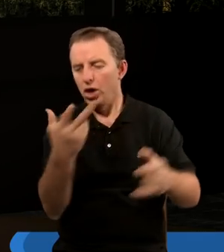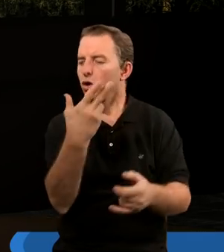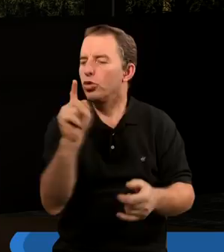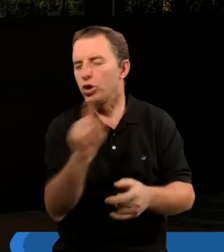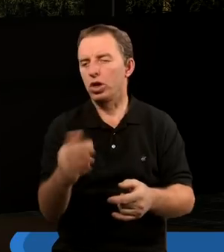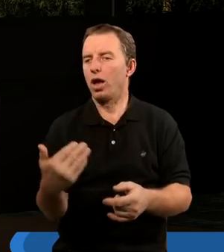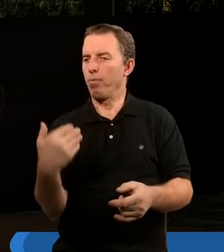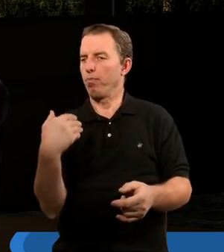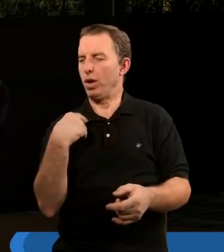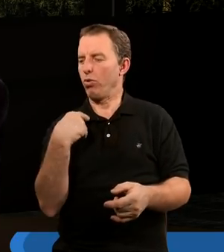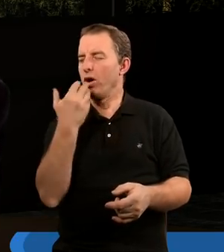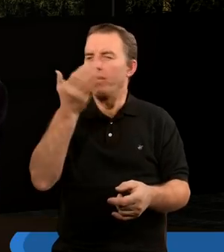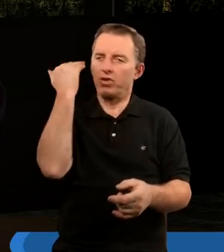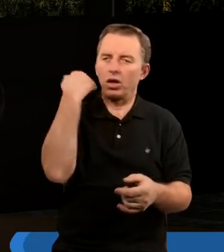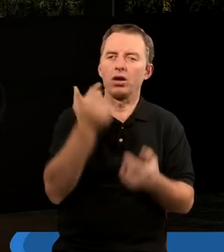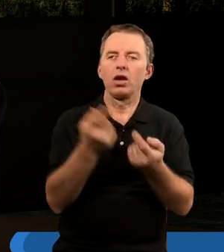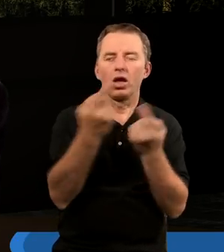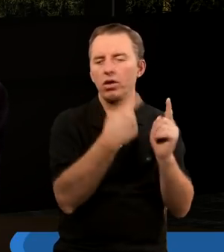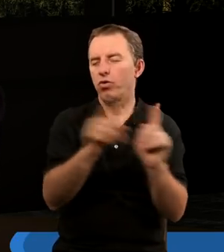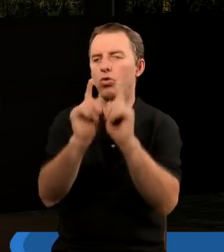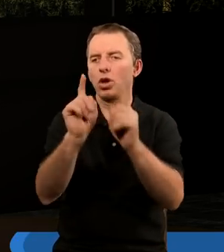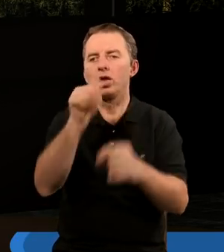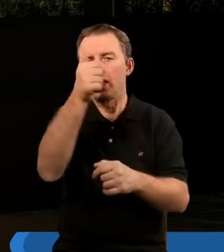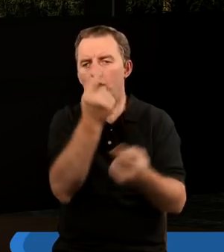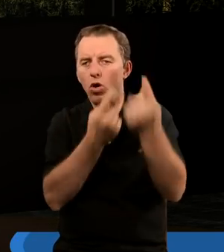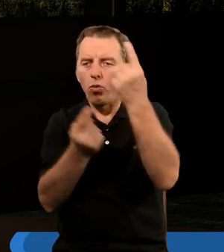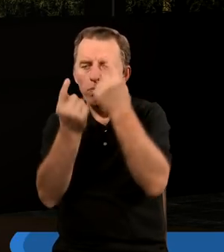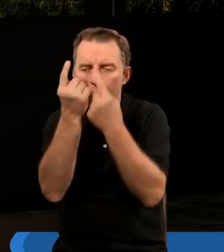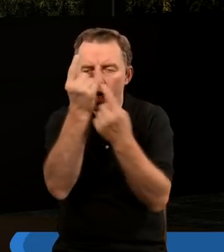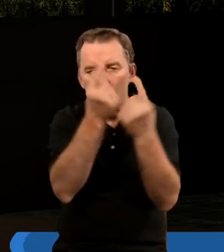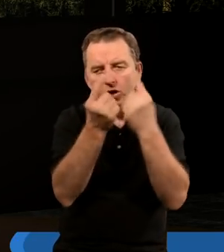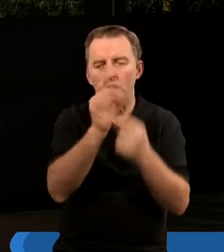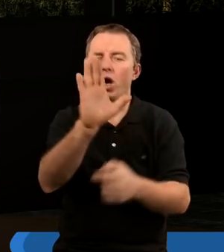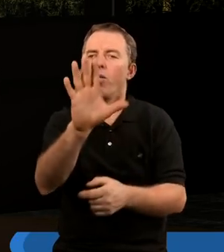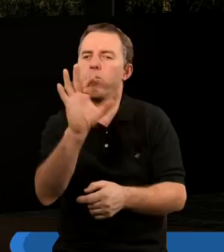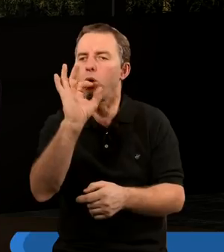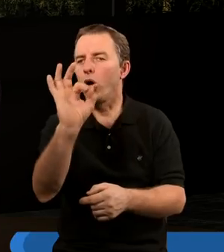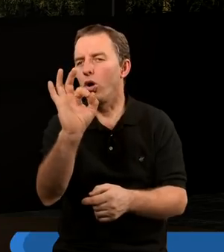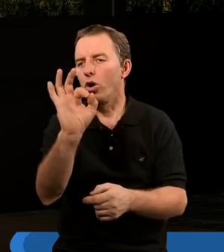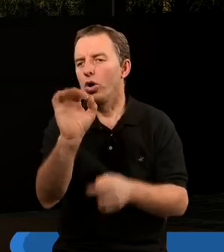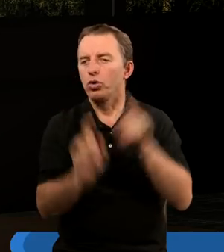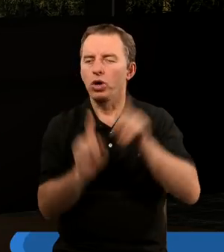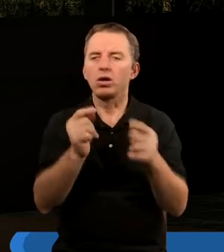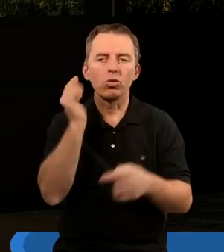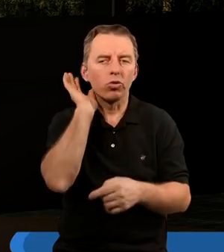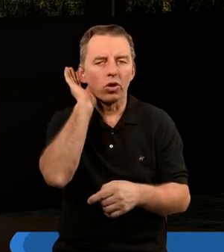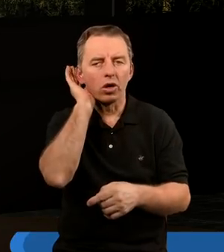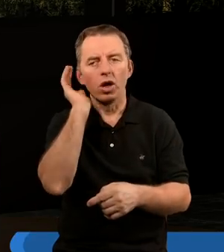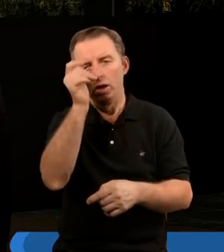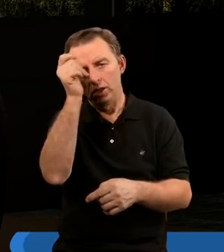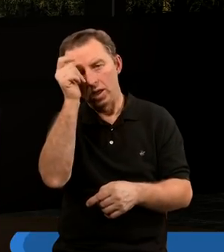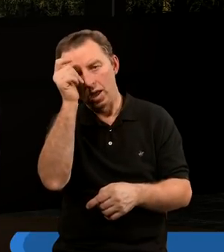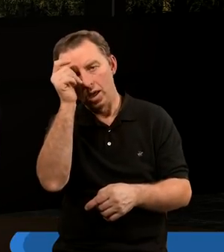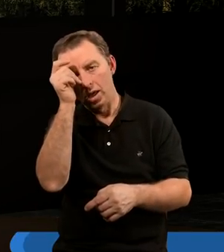kiedykolwiek przedtem. Ja chciałem zwrócić uwagę na tę jedną myśl, bo czasem słyszymy, że